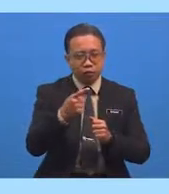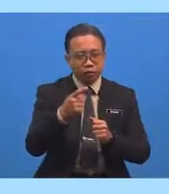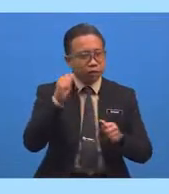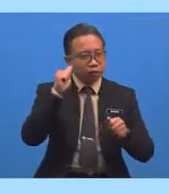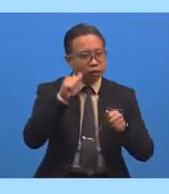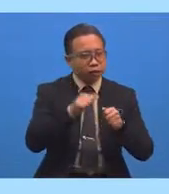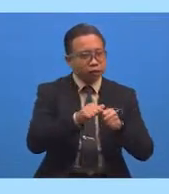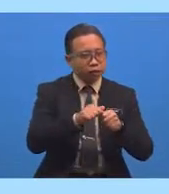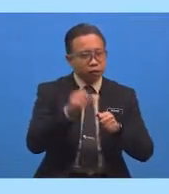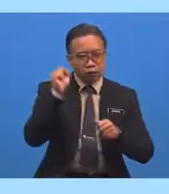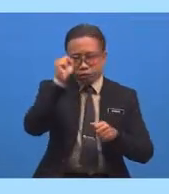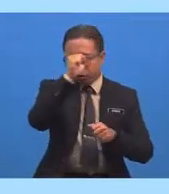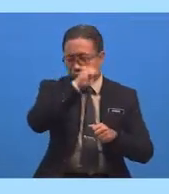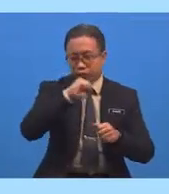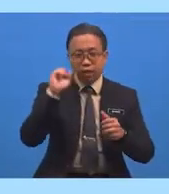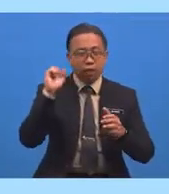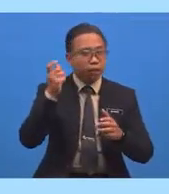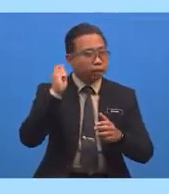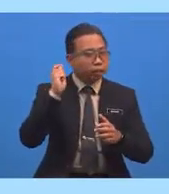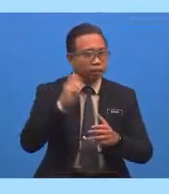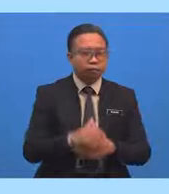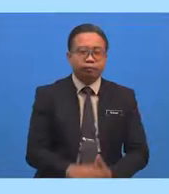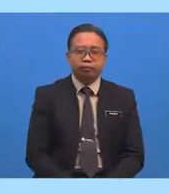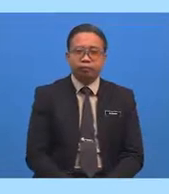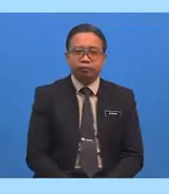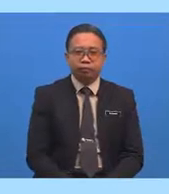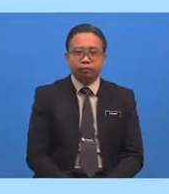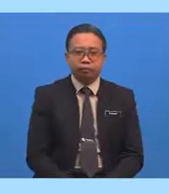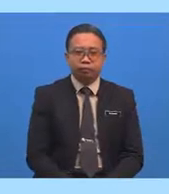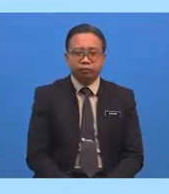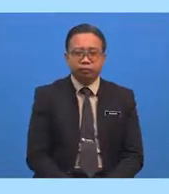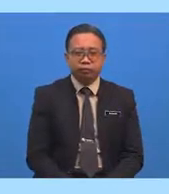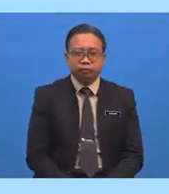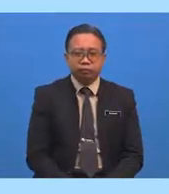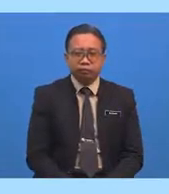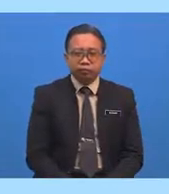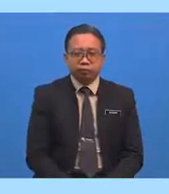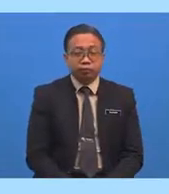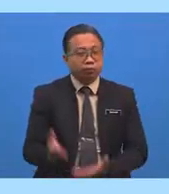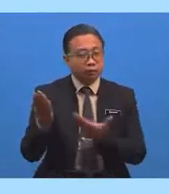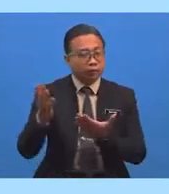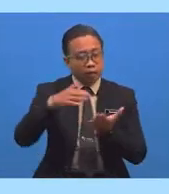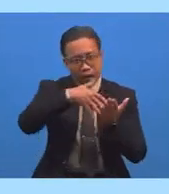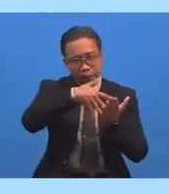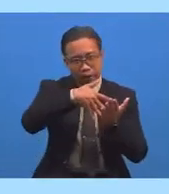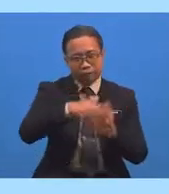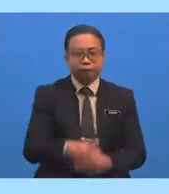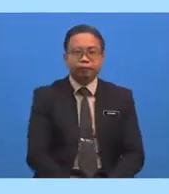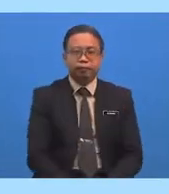Mengingati Sifat Sifat Tersebut Al-Ajzu Yang Bermaksud Lemah